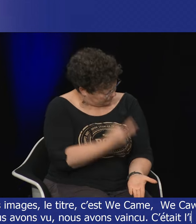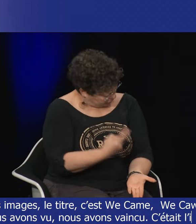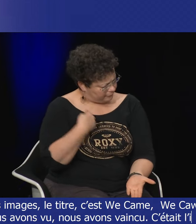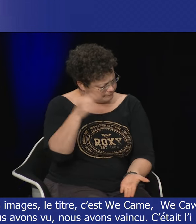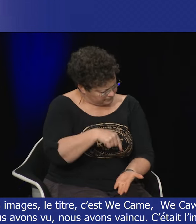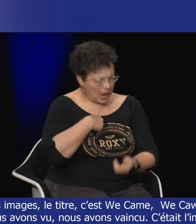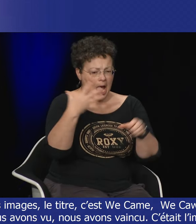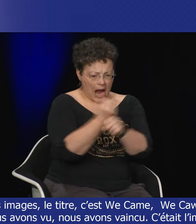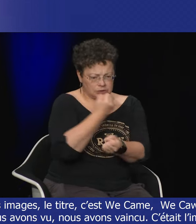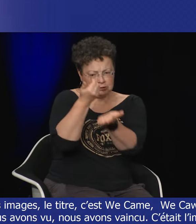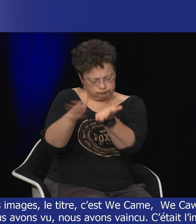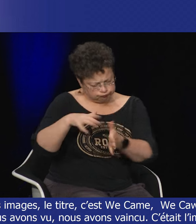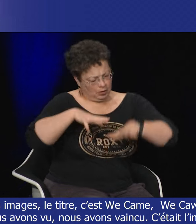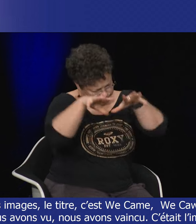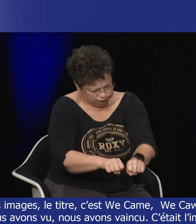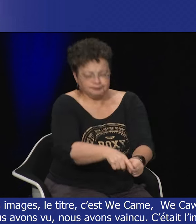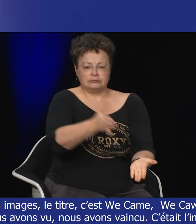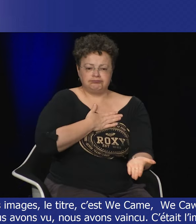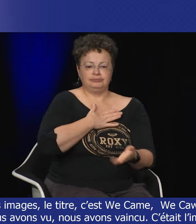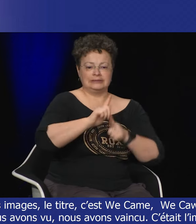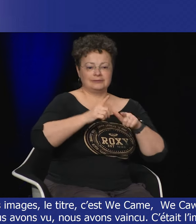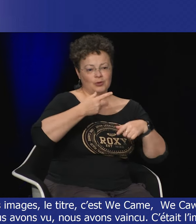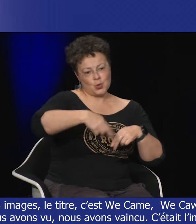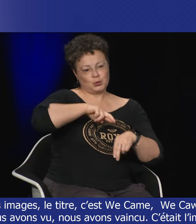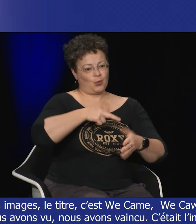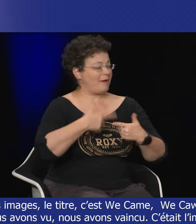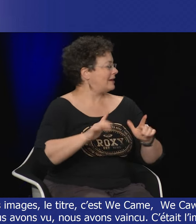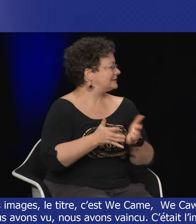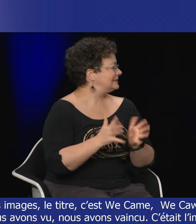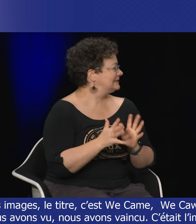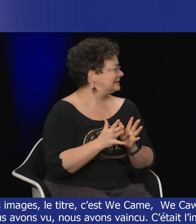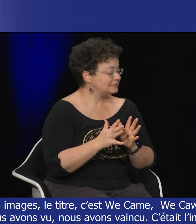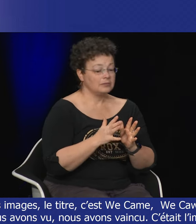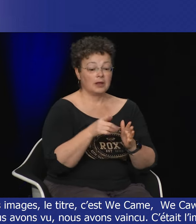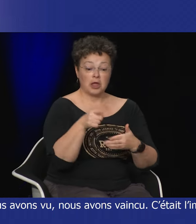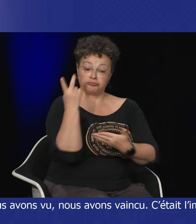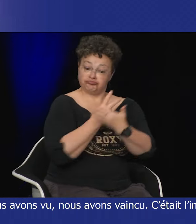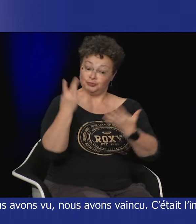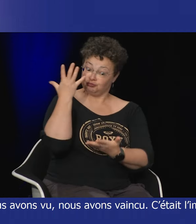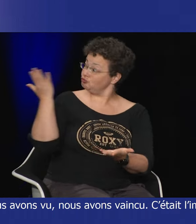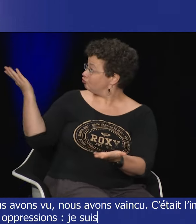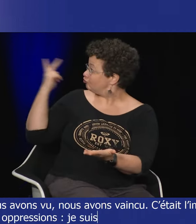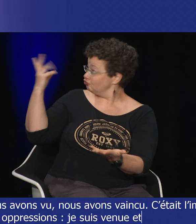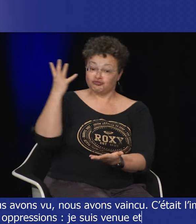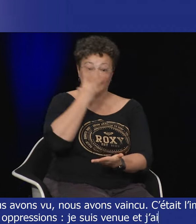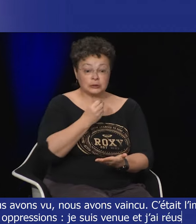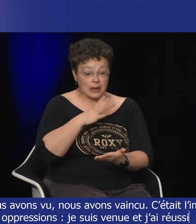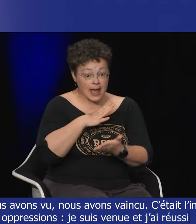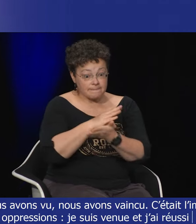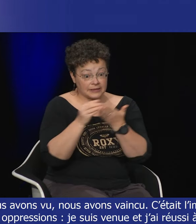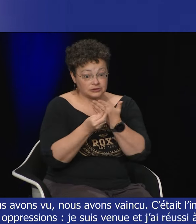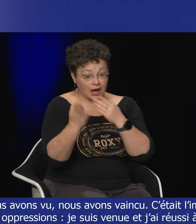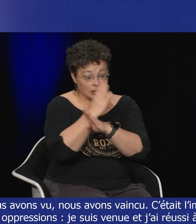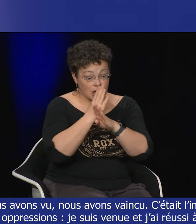son chemin malgré les oppressions je suis venue mais j'ai réussi à mettre de côté ce qu'on a voulu me reprendre et